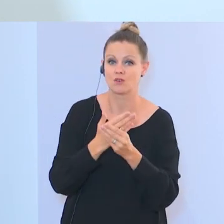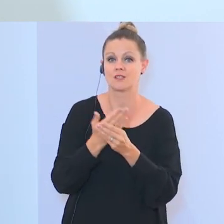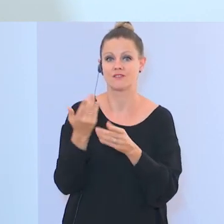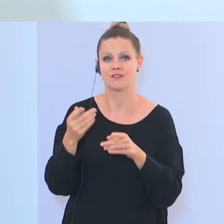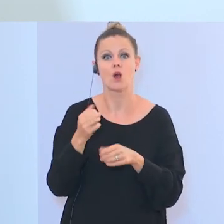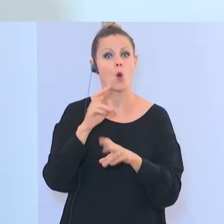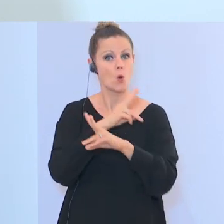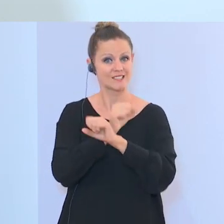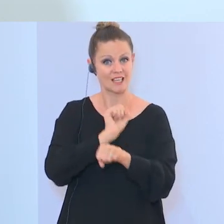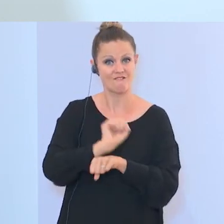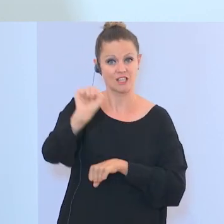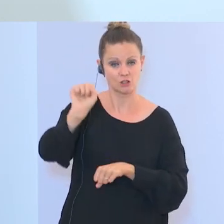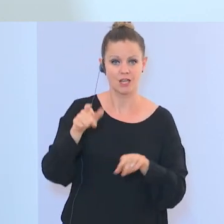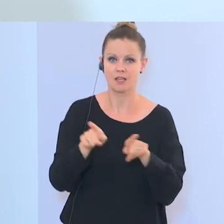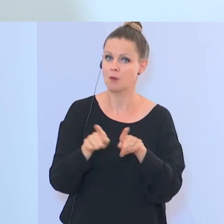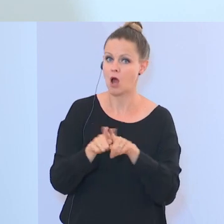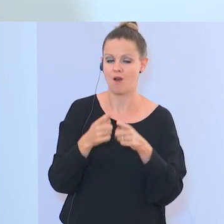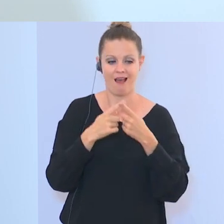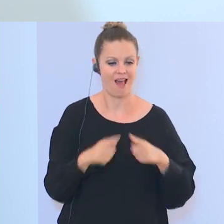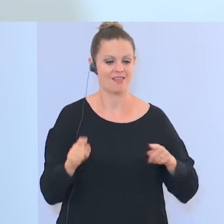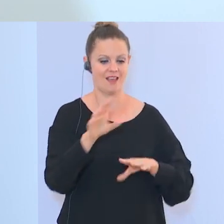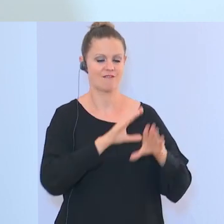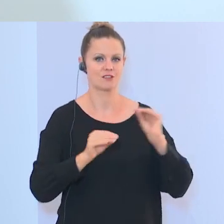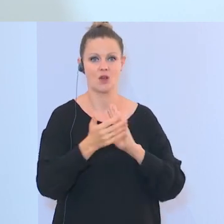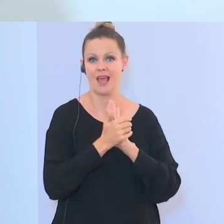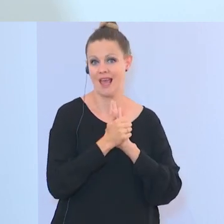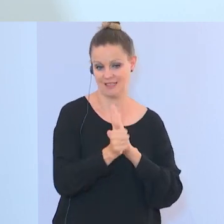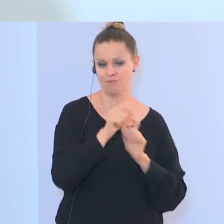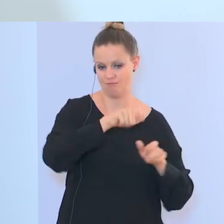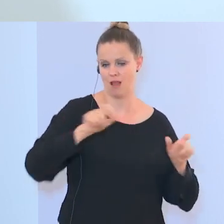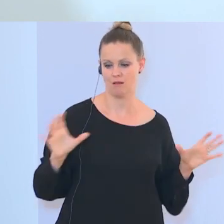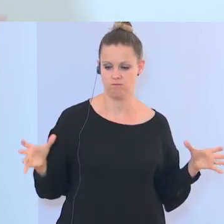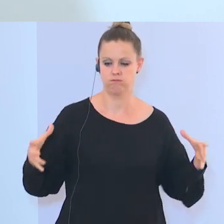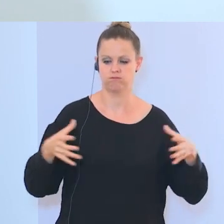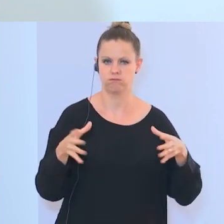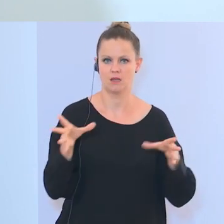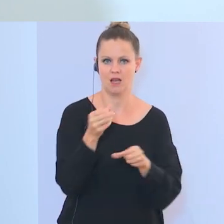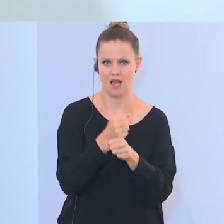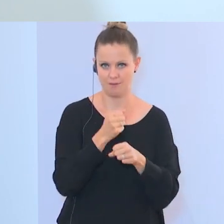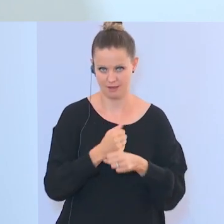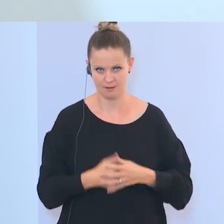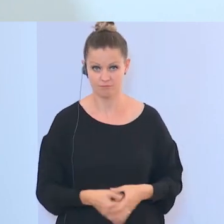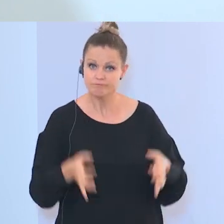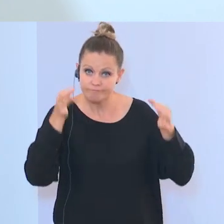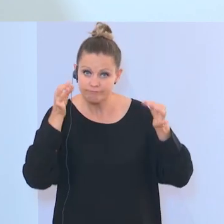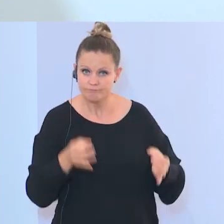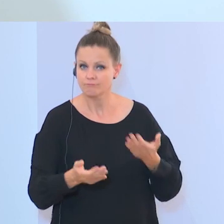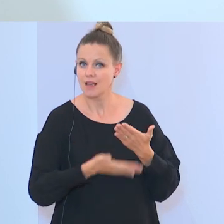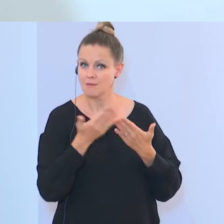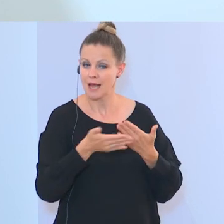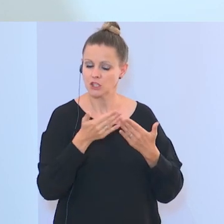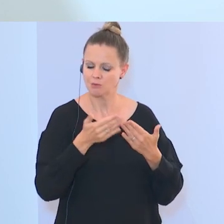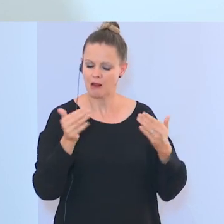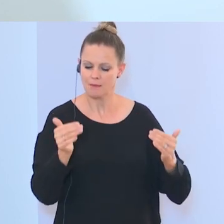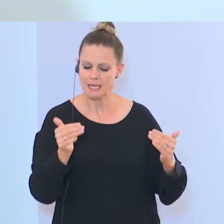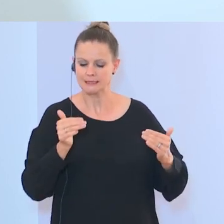Widerstandes, aber auch andere Vereine und Expertinnen und Experten. Konkrete Beispiele, um noch einmal auf eine niedrigere